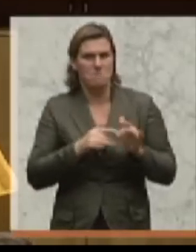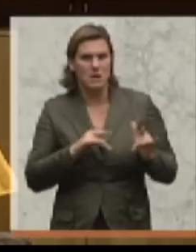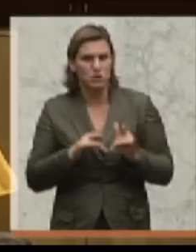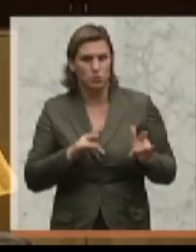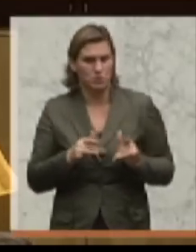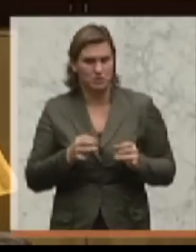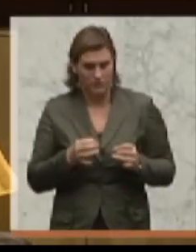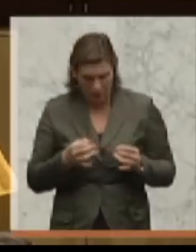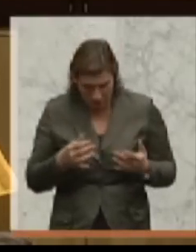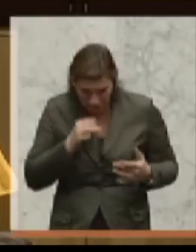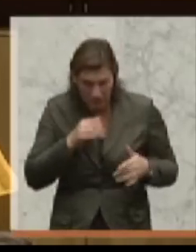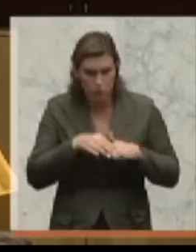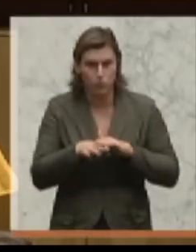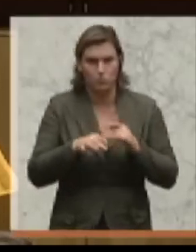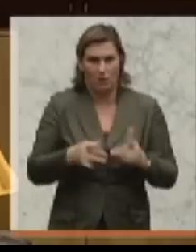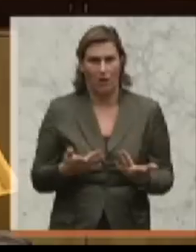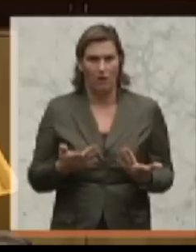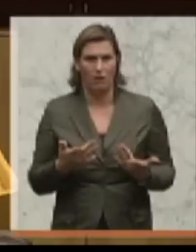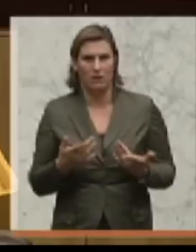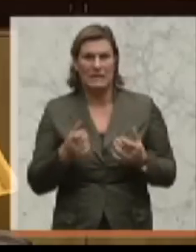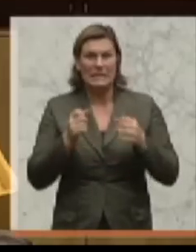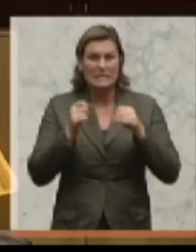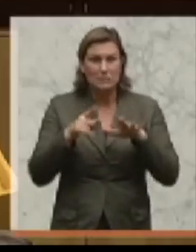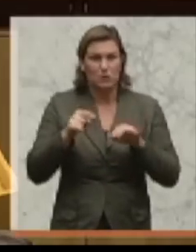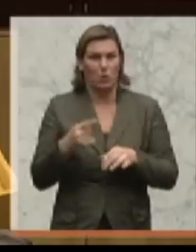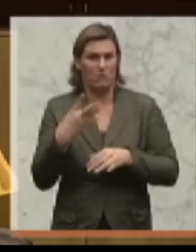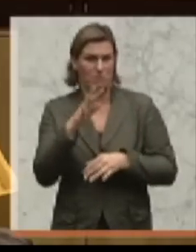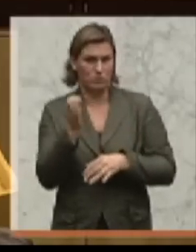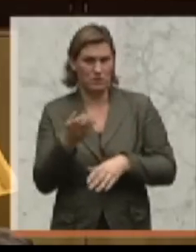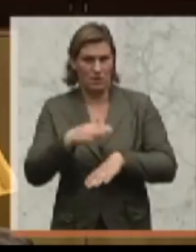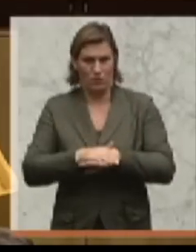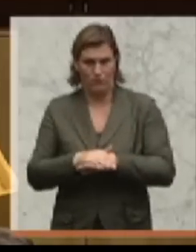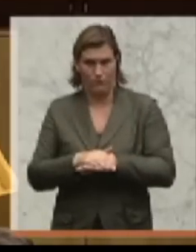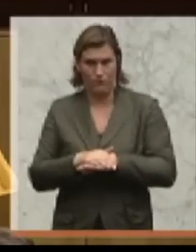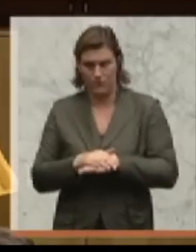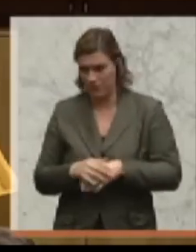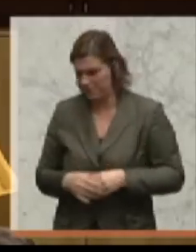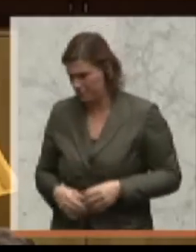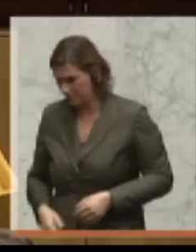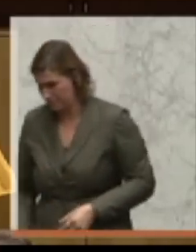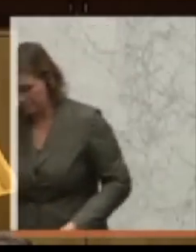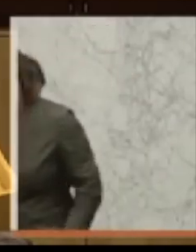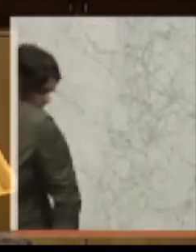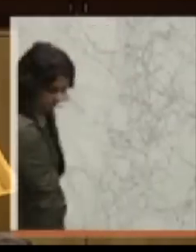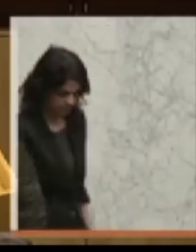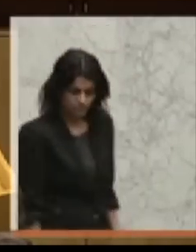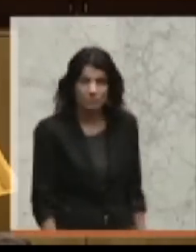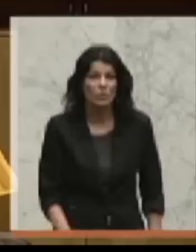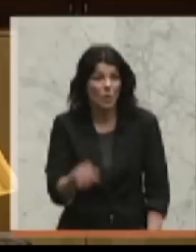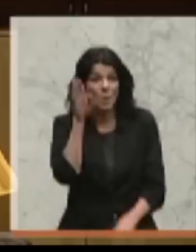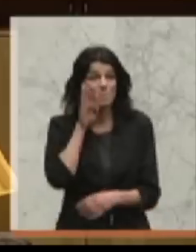durch die Gegend rennt. Um 17,4 Prozent teurer geworden sind. Und jetzt erklären Sie mal den Pensionisten, dass er mit 1,8 Prozent